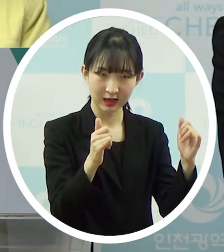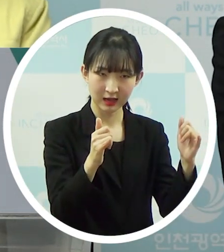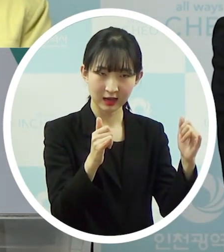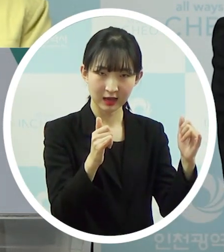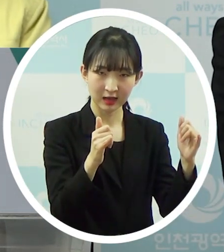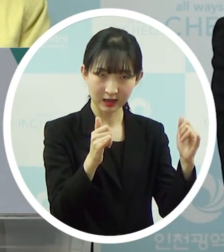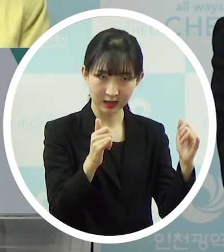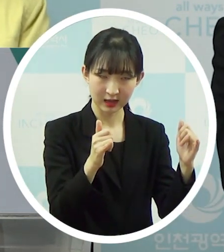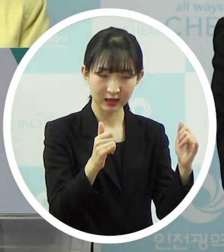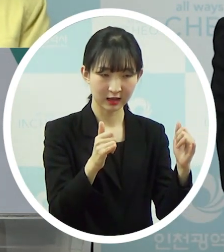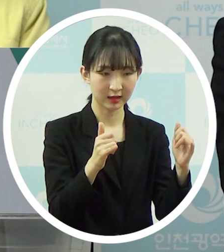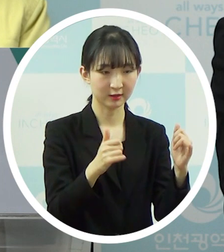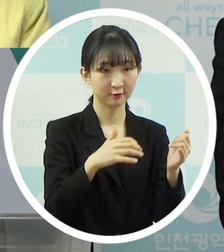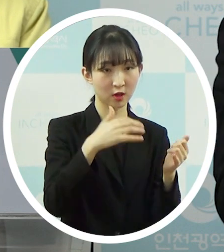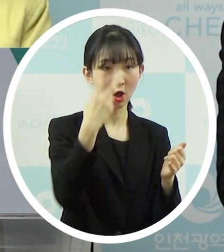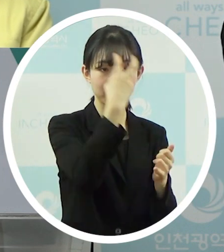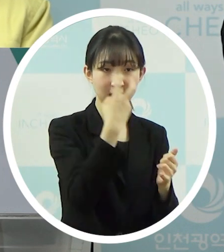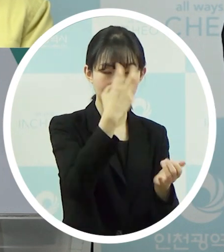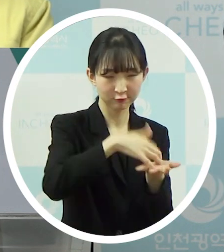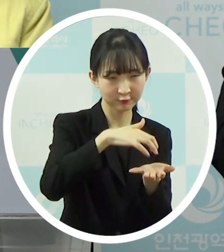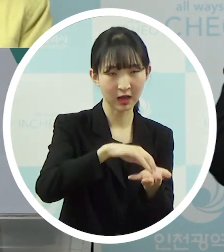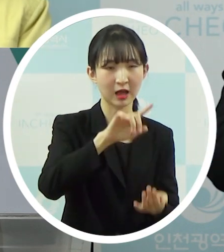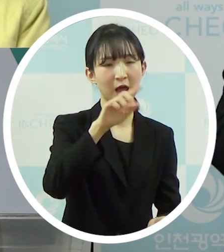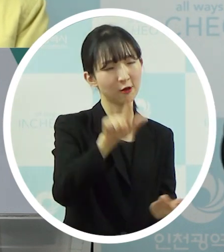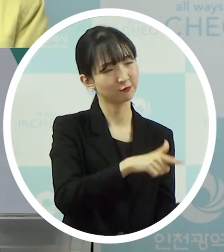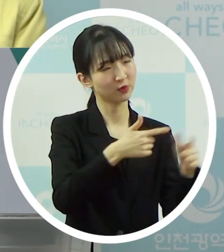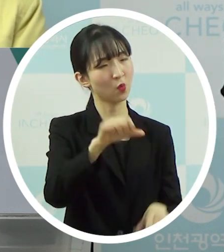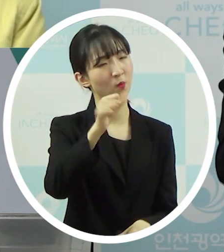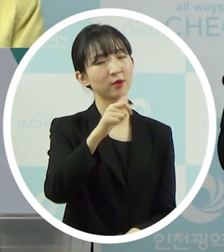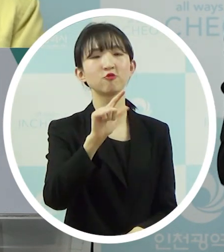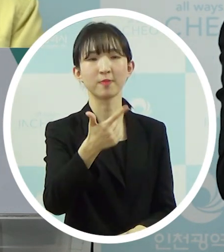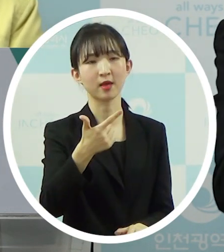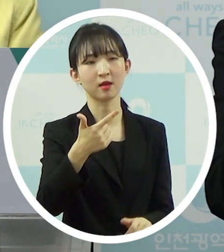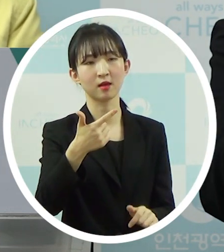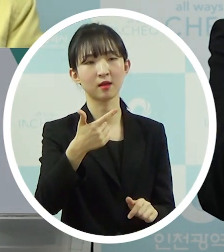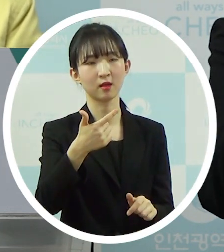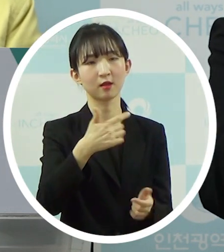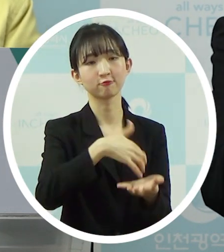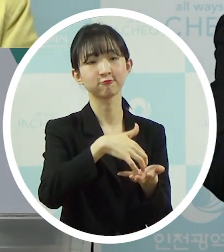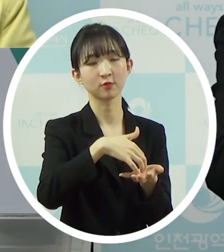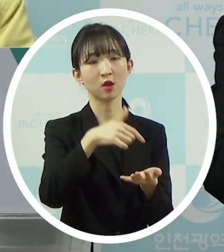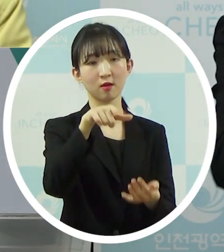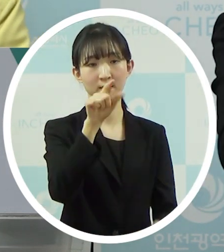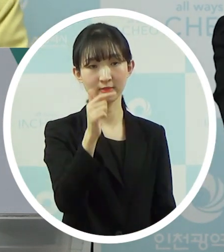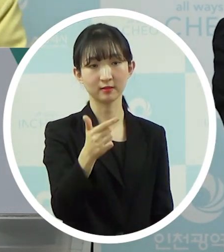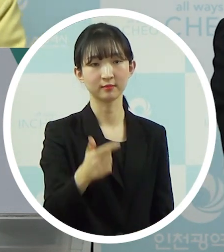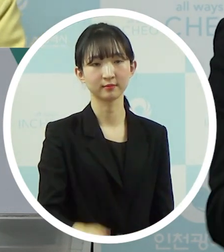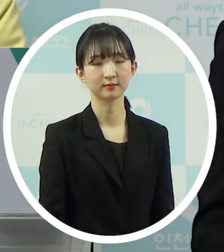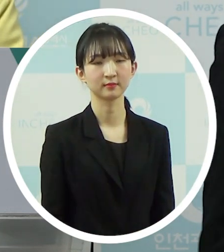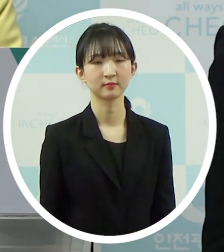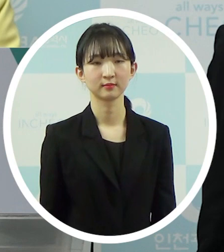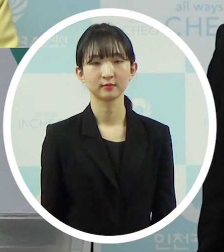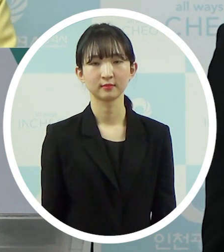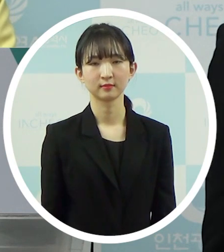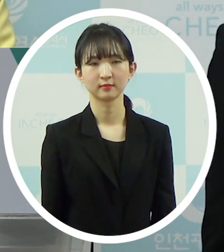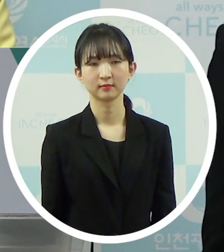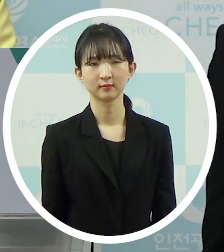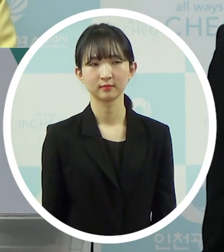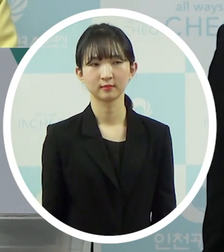하루 검사량이 500에서 현재는 600건이 됩니다. 검체 채취해서 검사 의뢰하는 의심증이 있는 분이